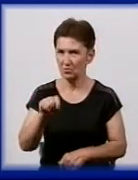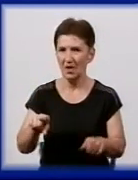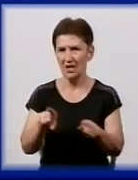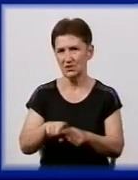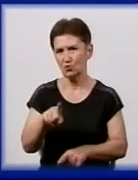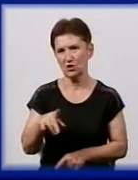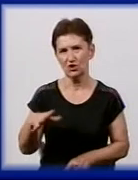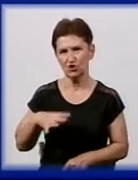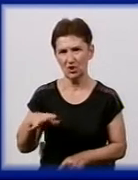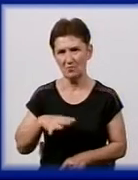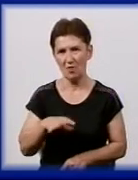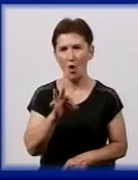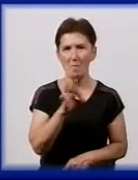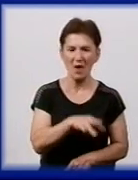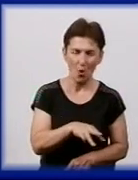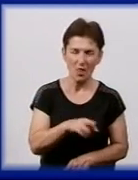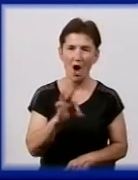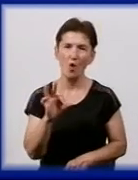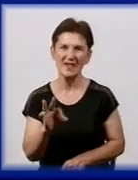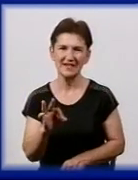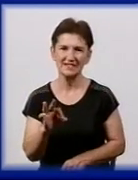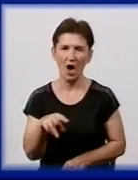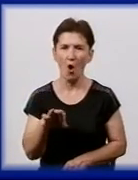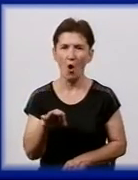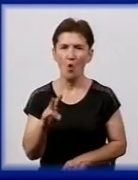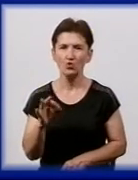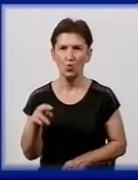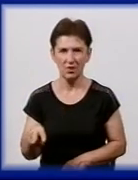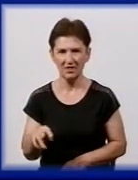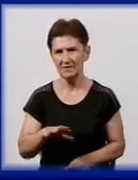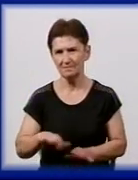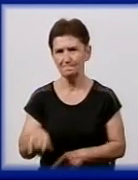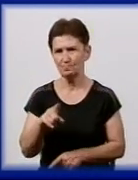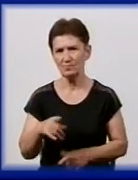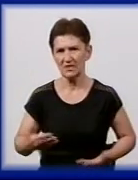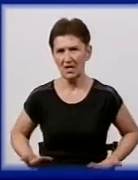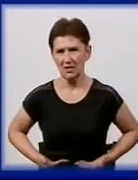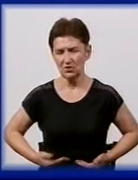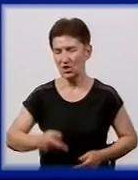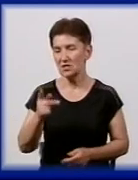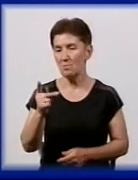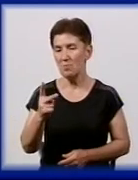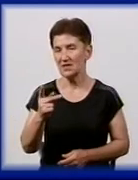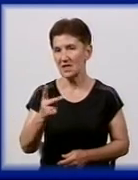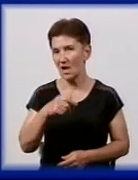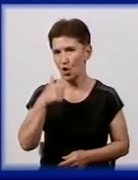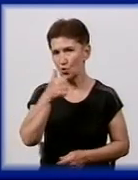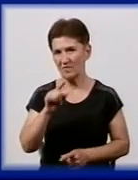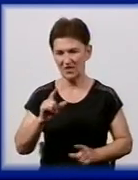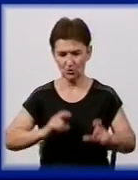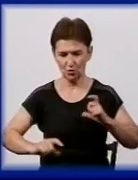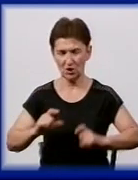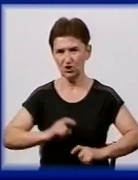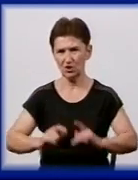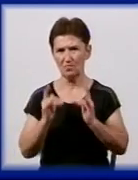коментари Миколи та Лариси Онулів. Півтора роки мешкають у студентському гуртожитку пенсіонерки Наталя Сьомкіна та